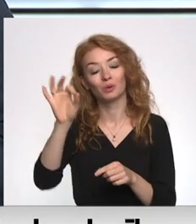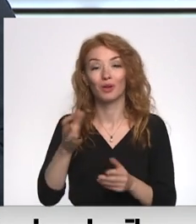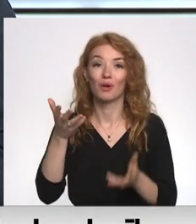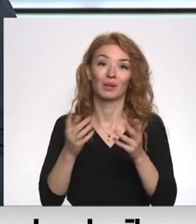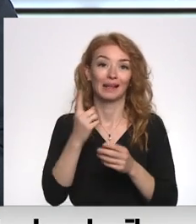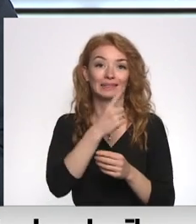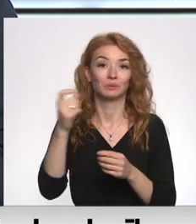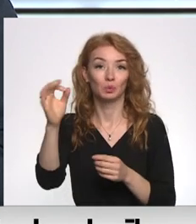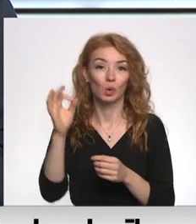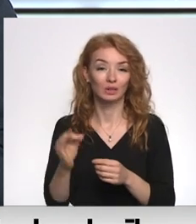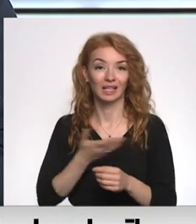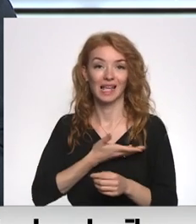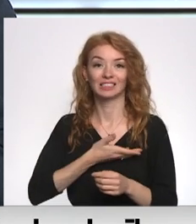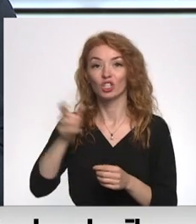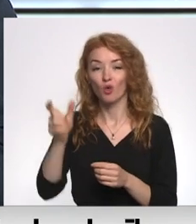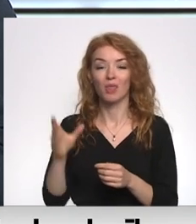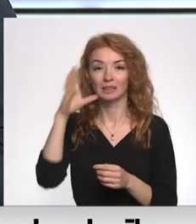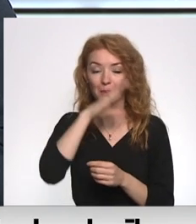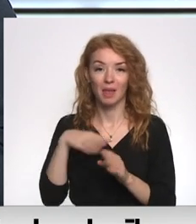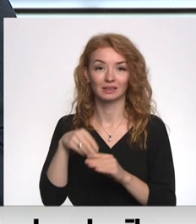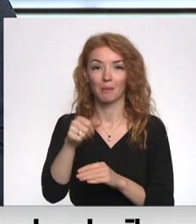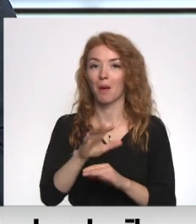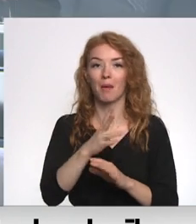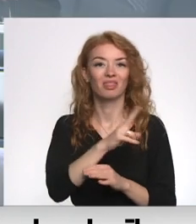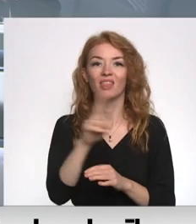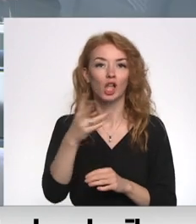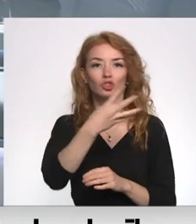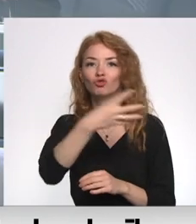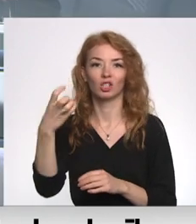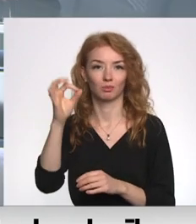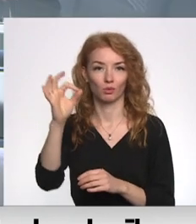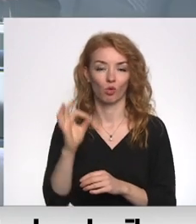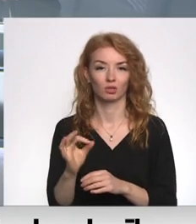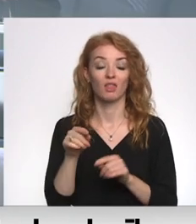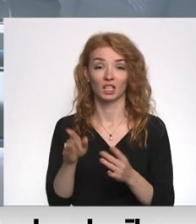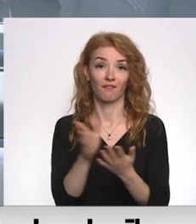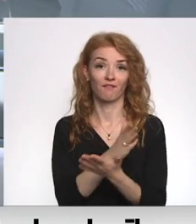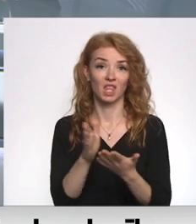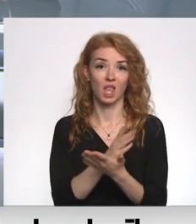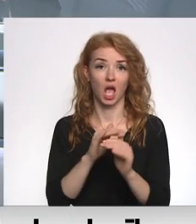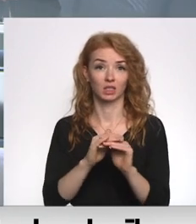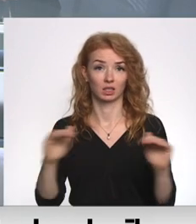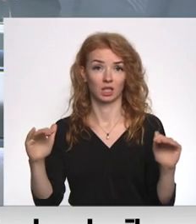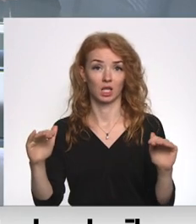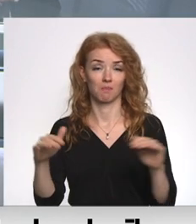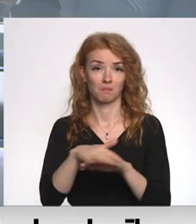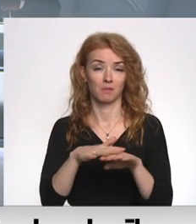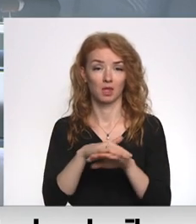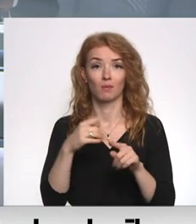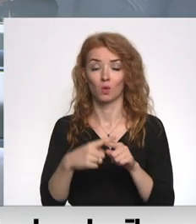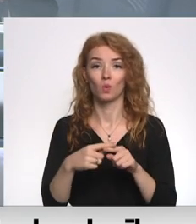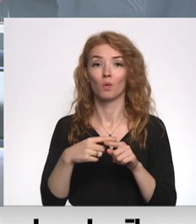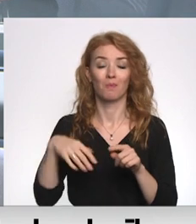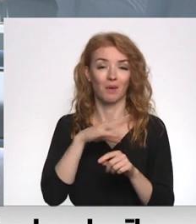tikai 100% iedzīvotājs spēja samaksāt, nevišķi 400%. Tas ir arī vidusslāns. Mēs domājām, faktiski